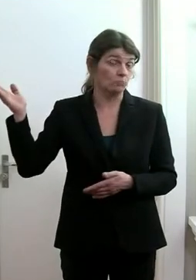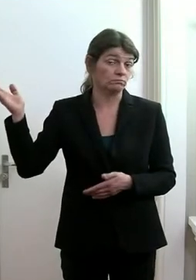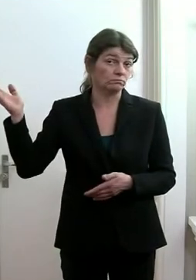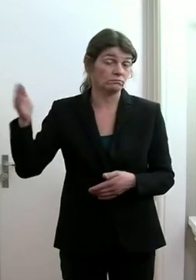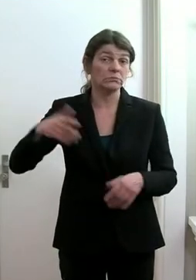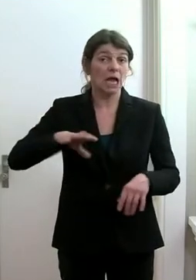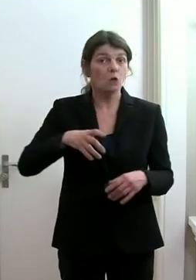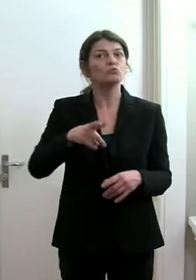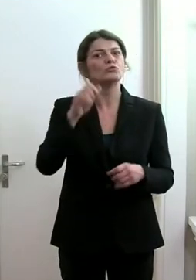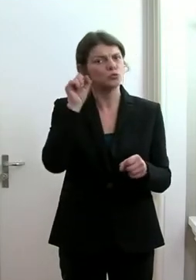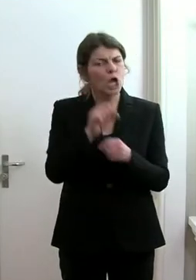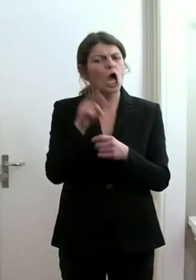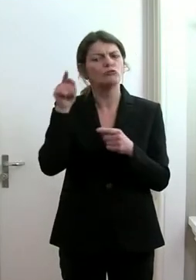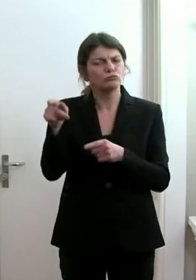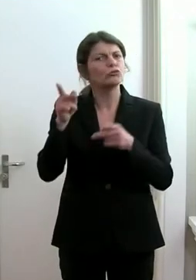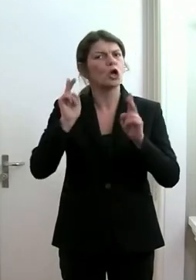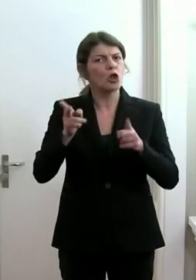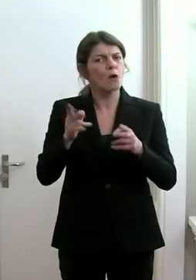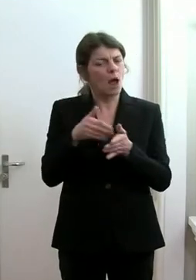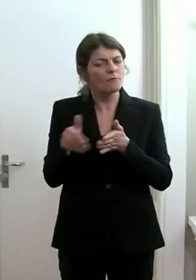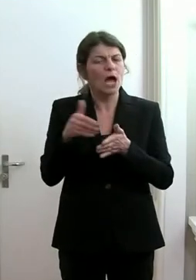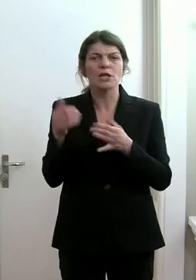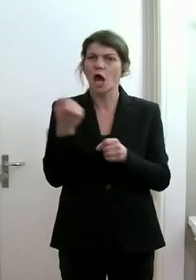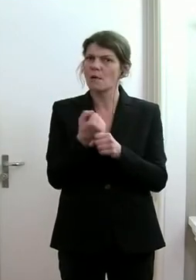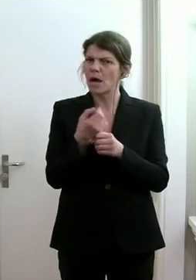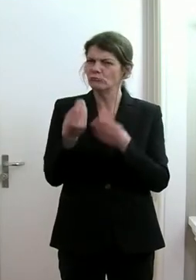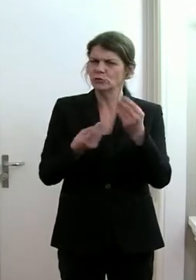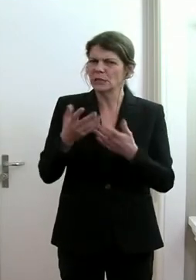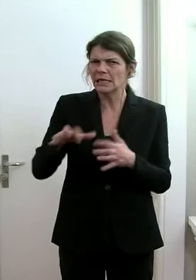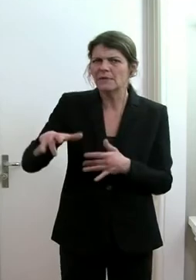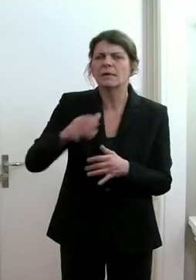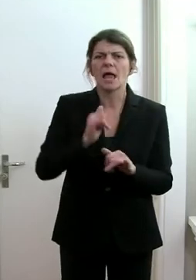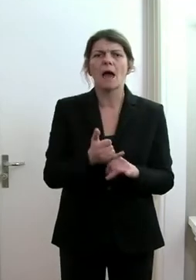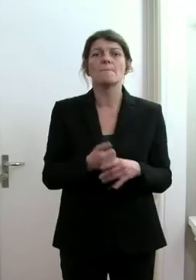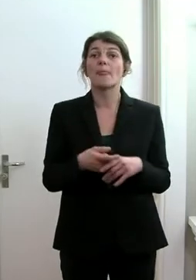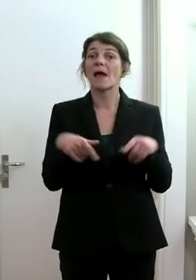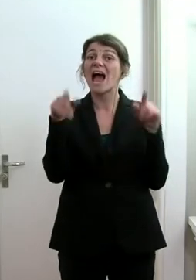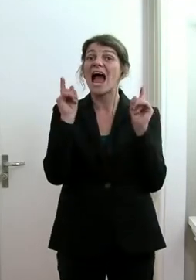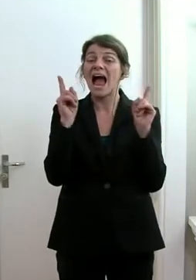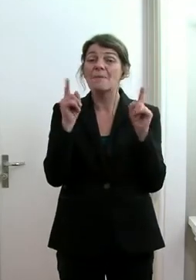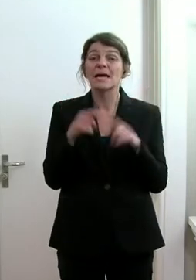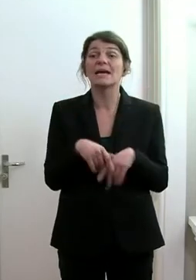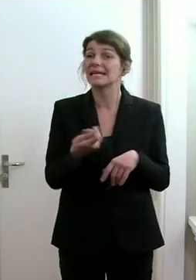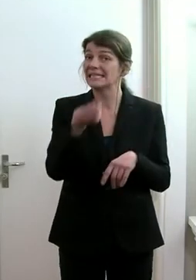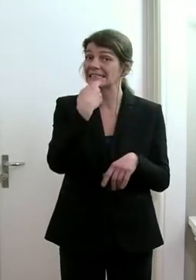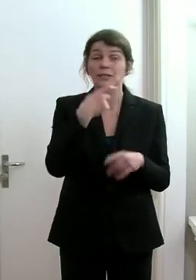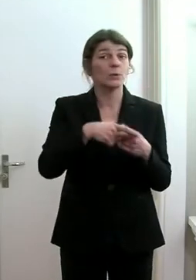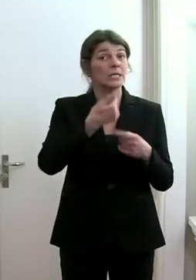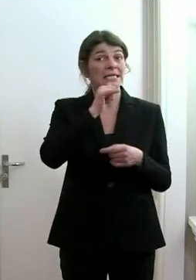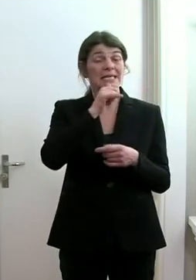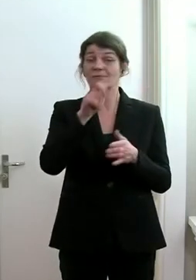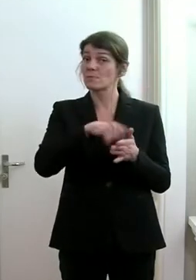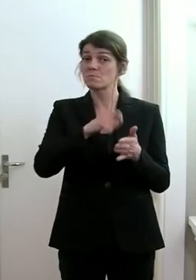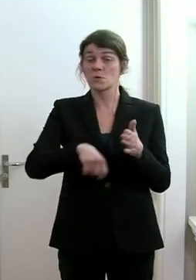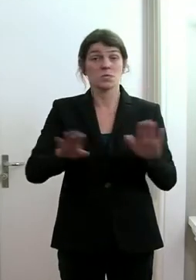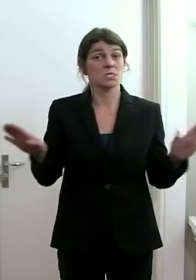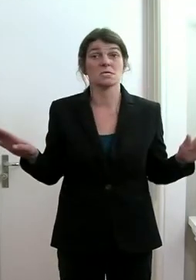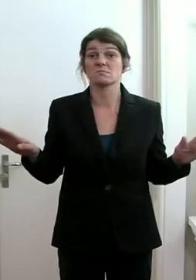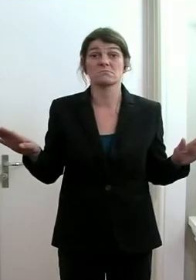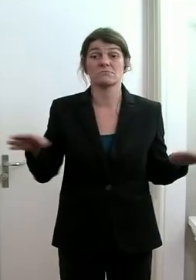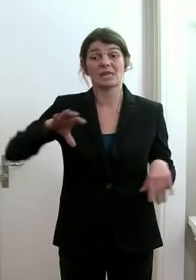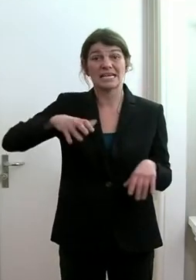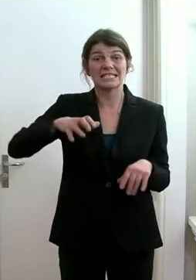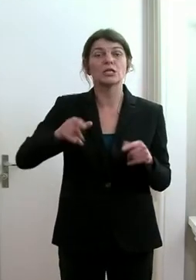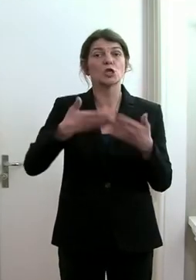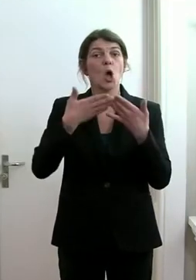Man kann die Tätigkeiten, die man sonst macht, auch weiterhin machen. Aber eben, man darf doch nicht essen oder trinken. Das Casino ist ein